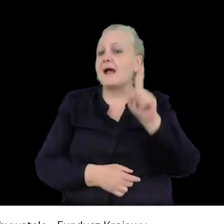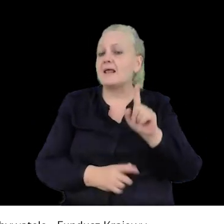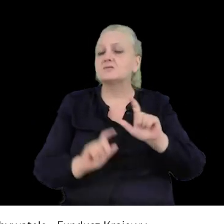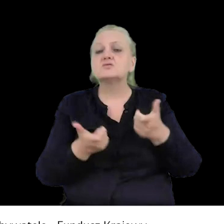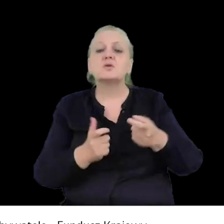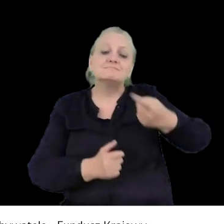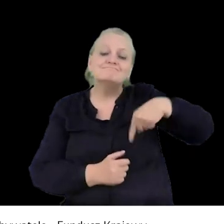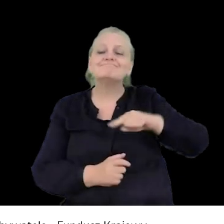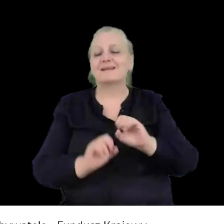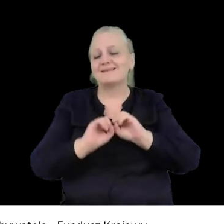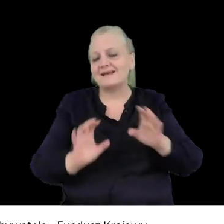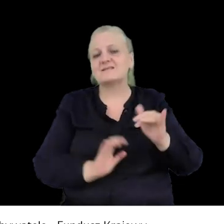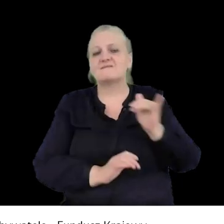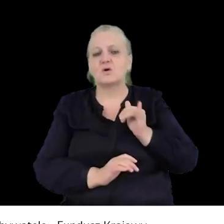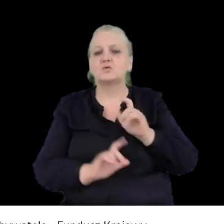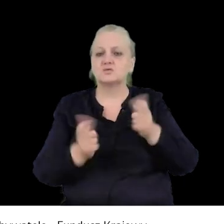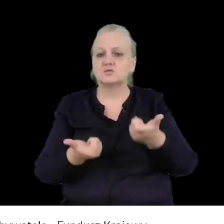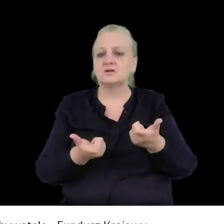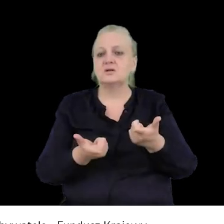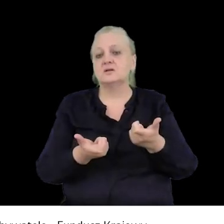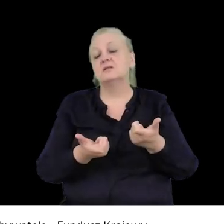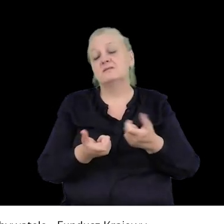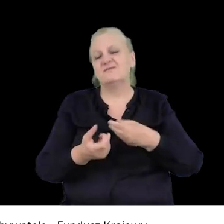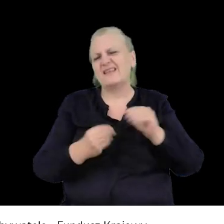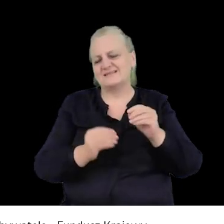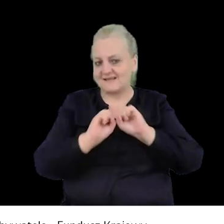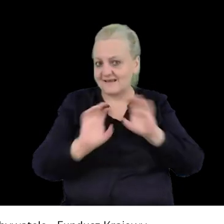co dla nas jest oczywiste i wygodne, albo przynajmniej bardziej oczywiste,